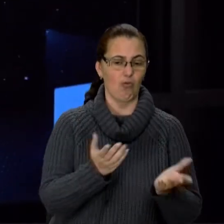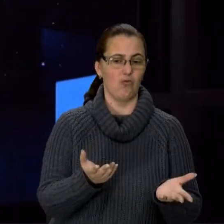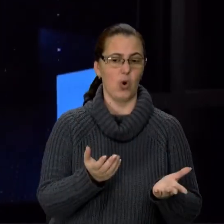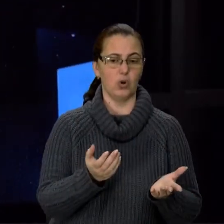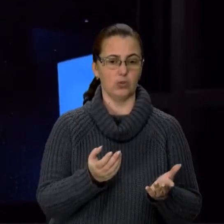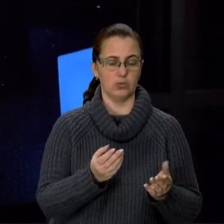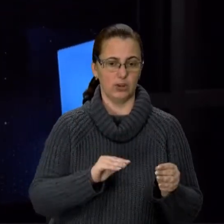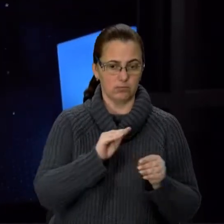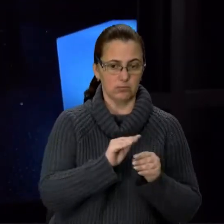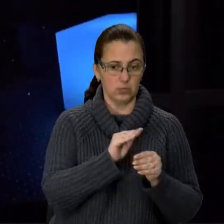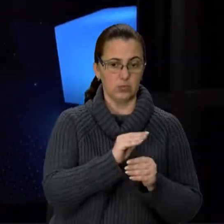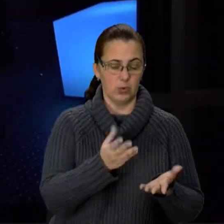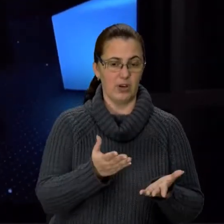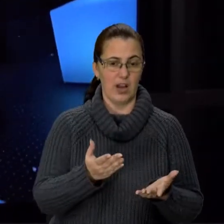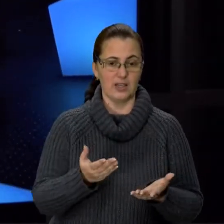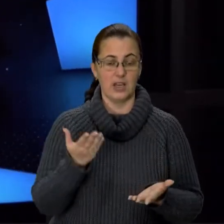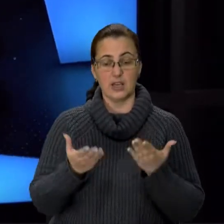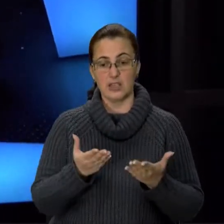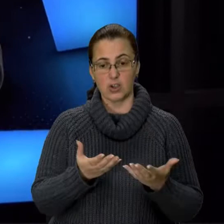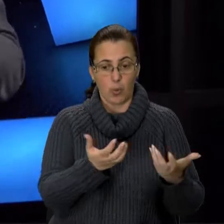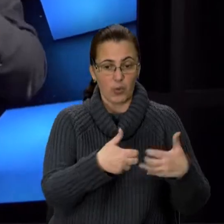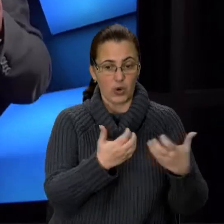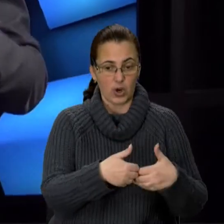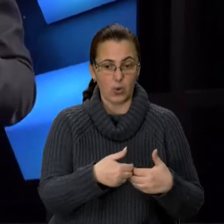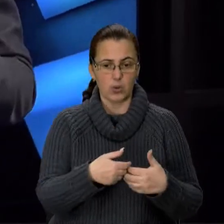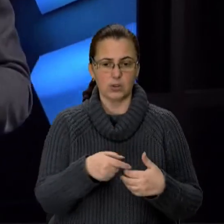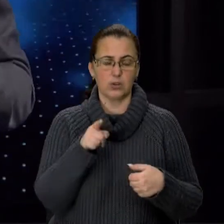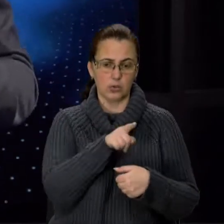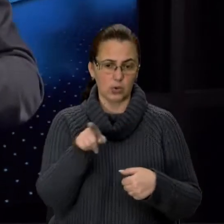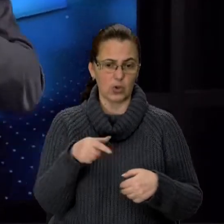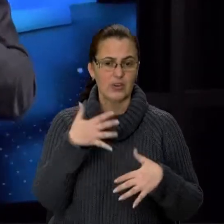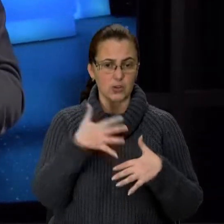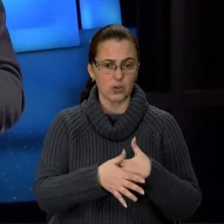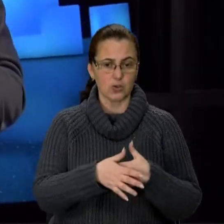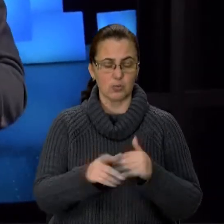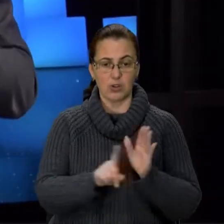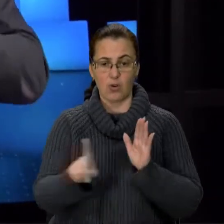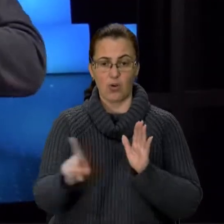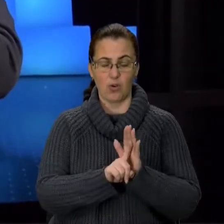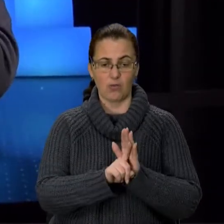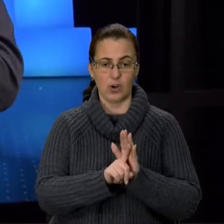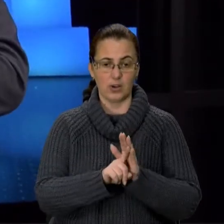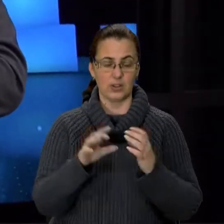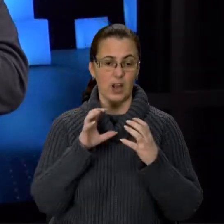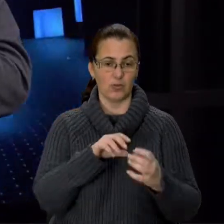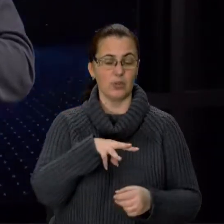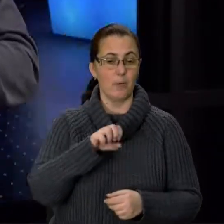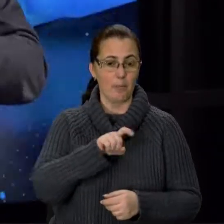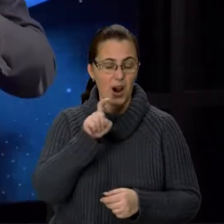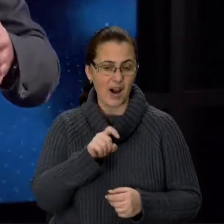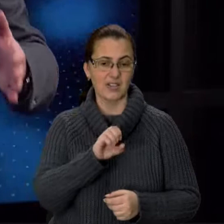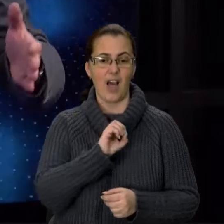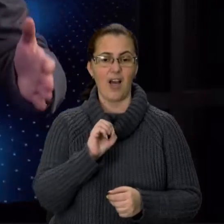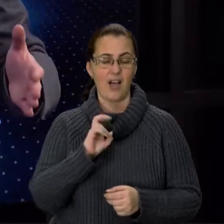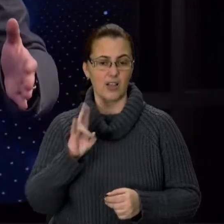в це підприємство. Це ж не секрет. Якщо ви візьмете ці суми, ви поймаєте, що вартість їзди на автобусі МАЗ чи там електрон сьогодні